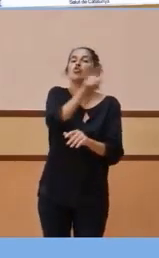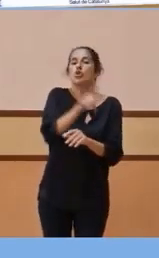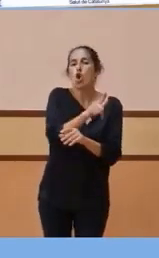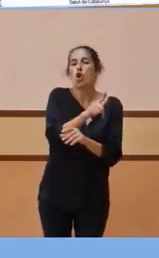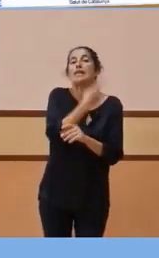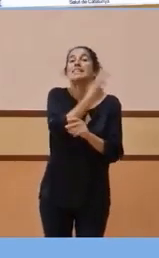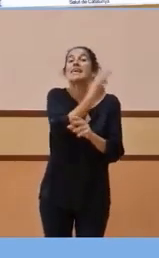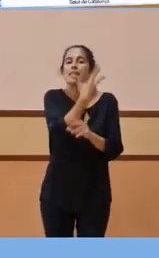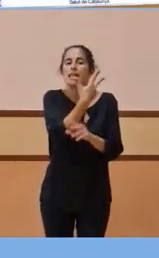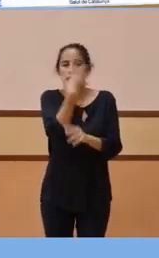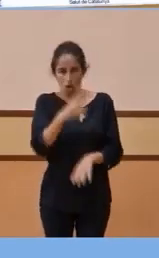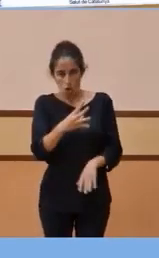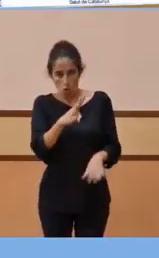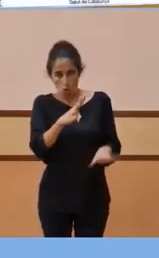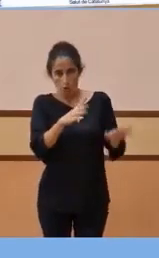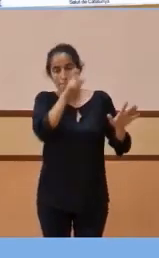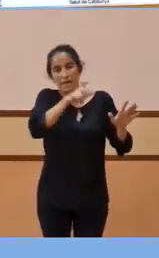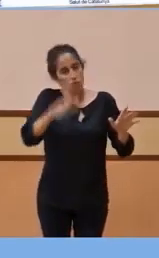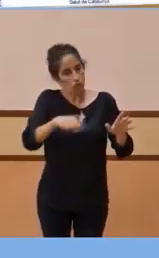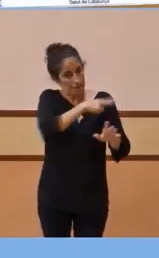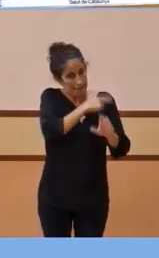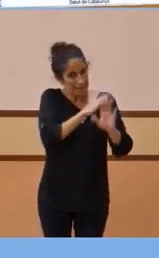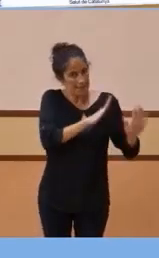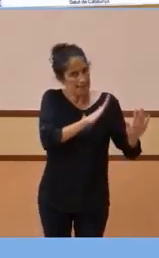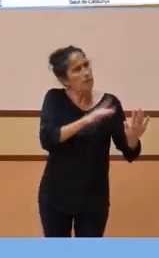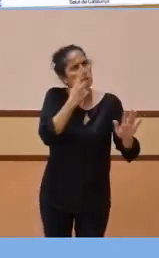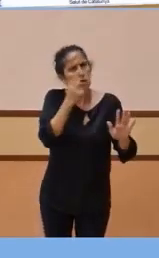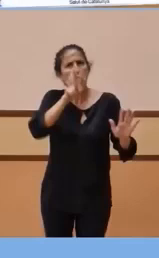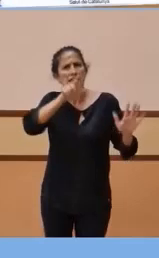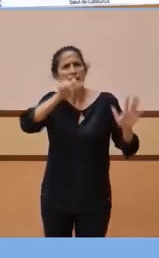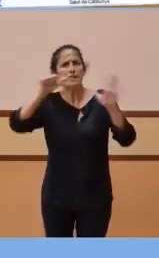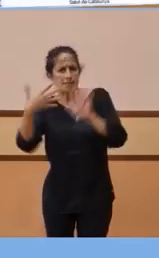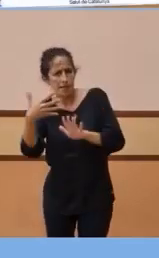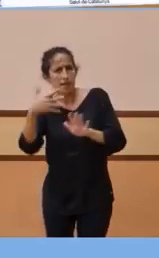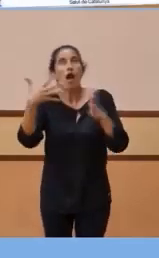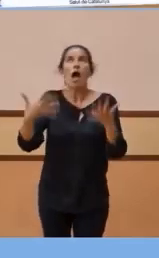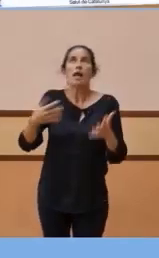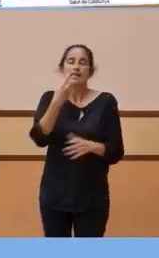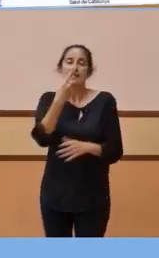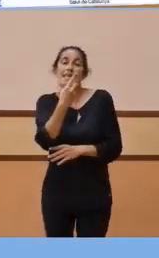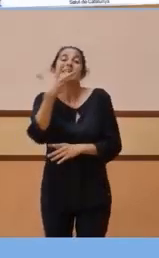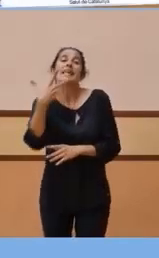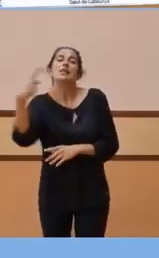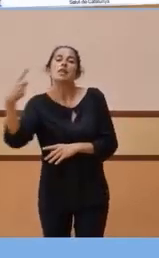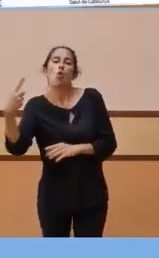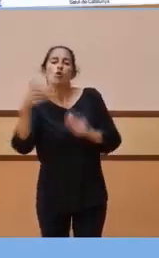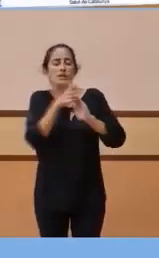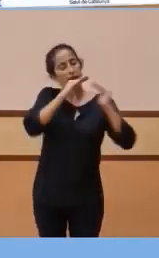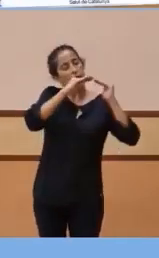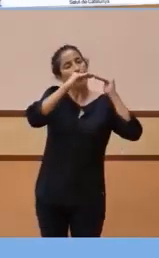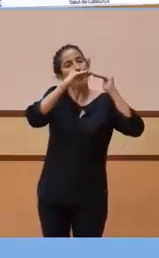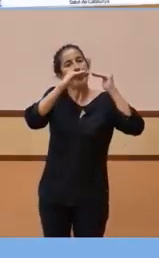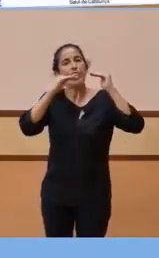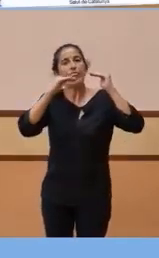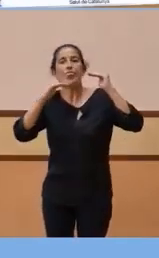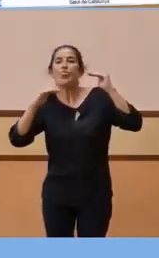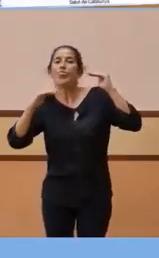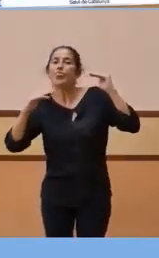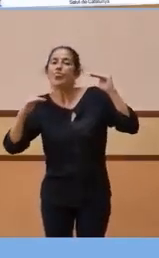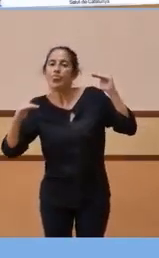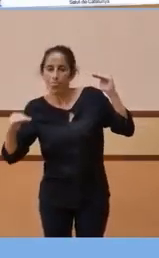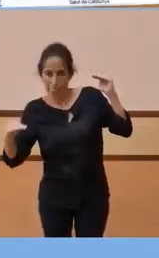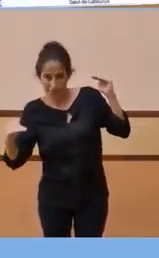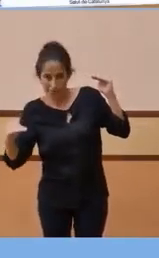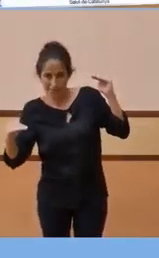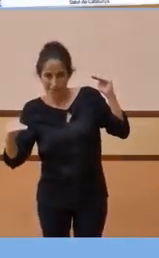139 persones ingressades, vam arribar a 185, 164, ara estem a 131, per tant, estem clarament amb tendència a